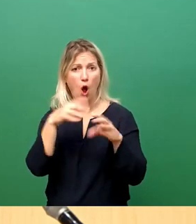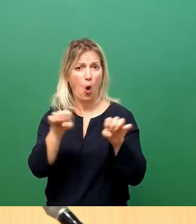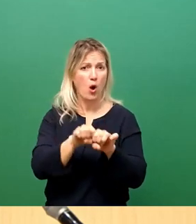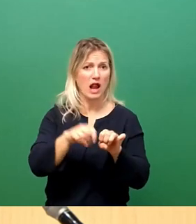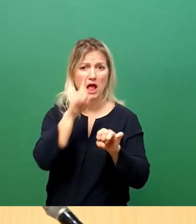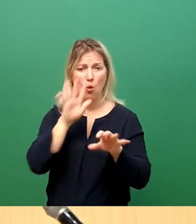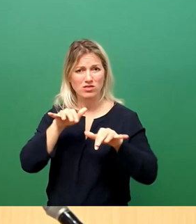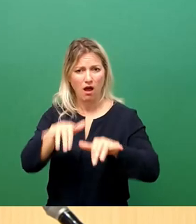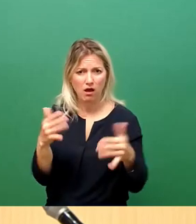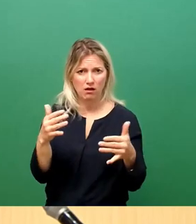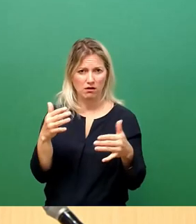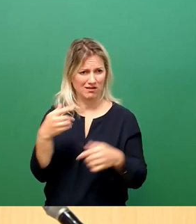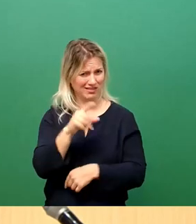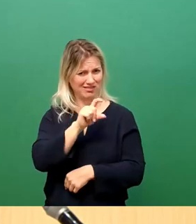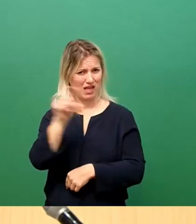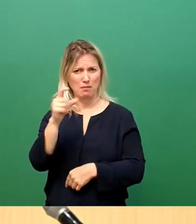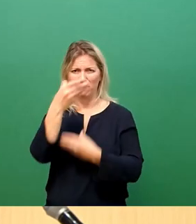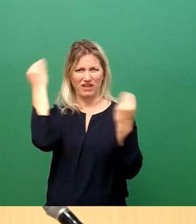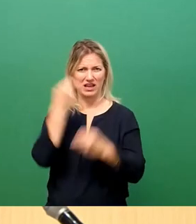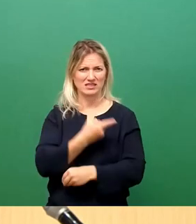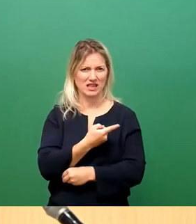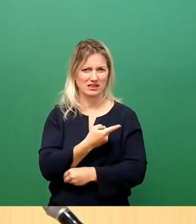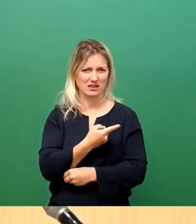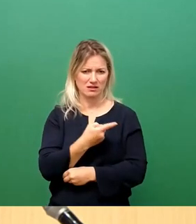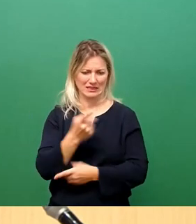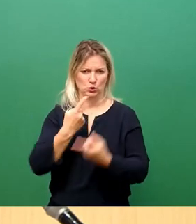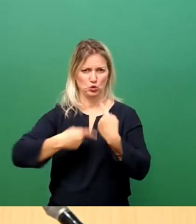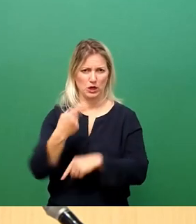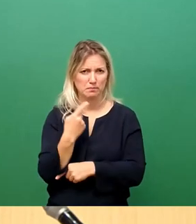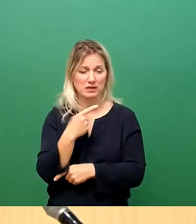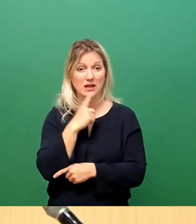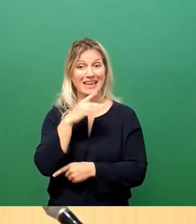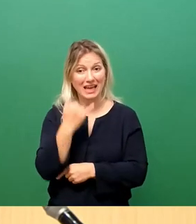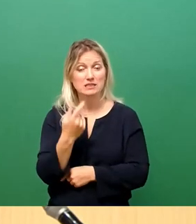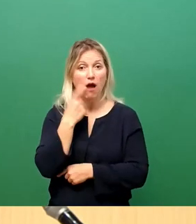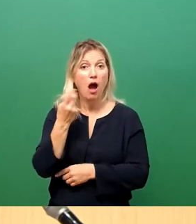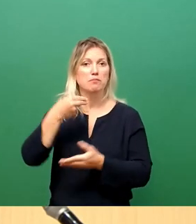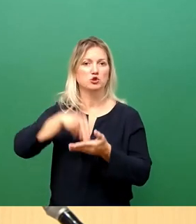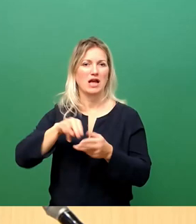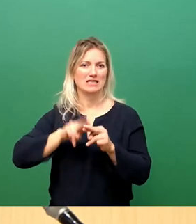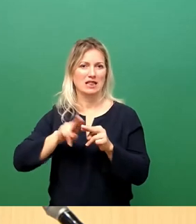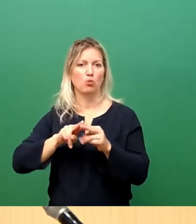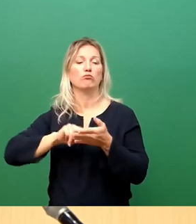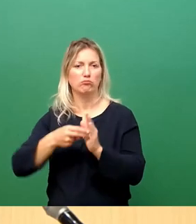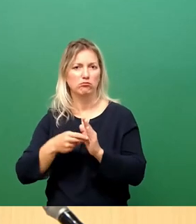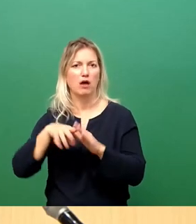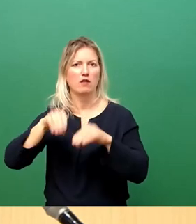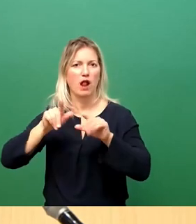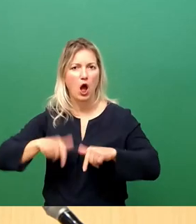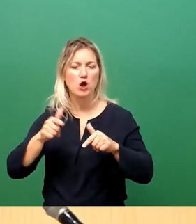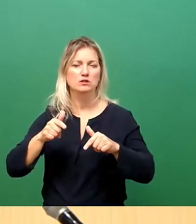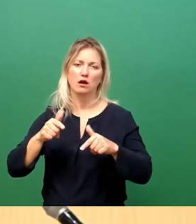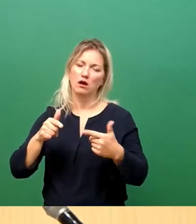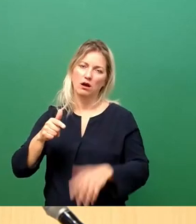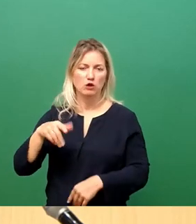mehr zur Beschleunigung. Im Gegenteil. Jetzt mit einer Planung in eine Bestandssanierung zu Beginn bindet Ressourcen in der Stadtverwaltung und wird höchstwahrscheinlich